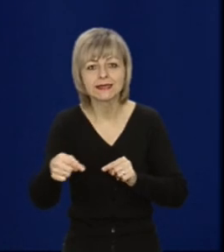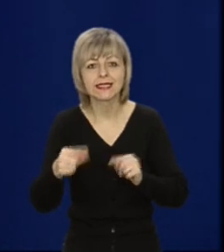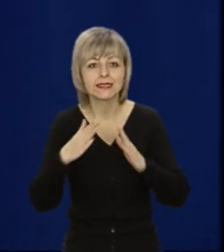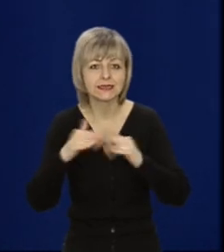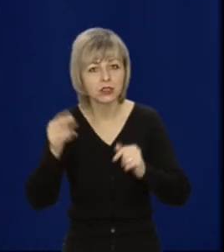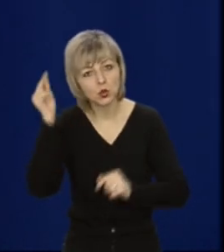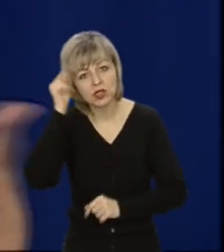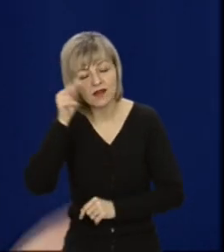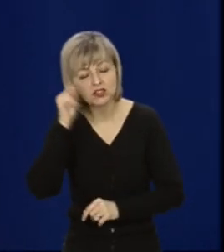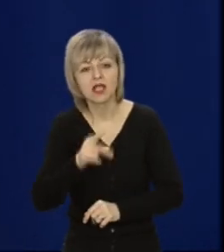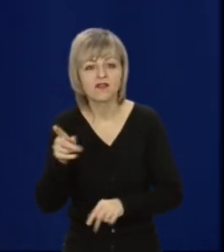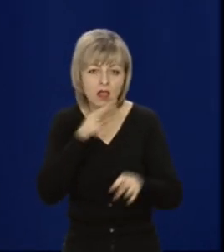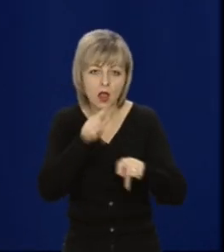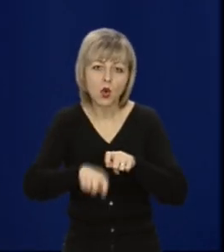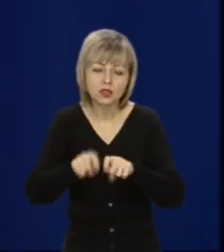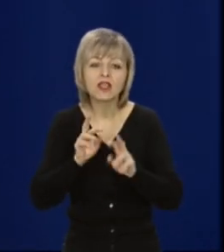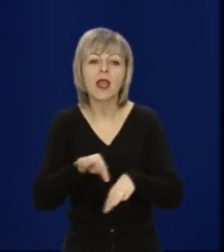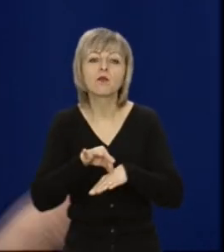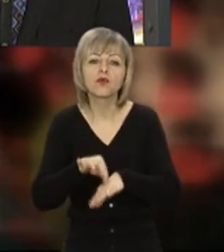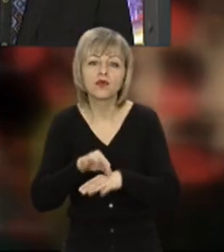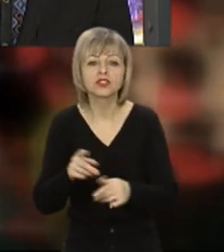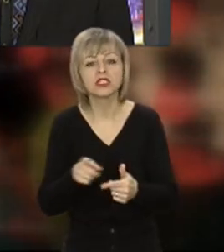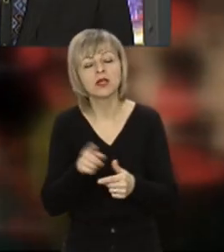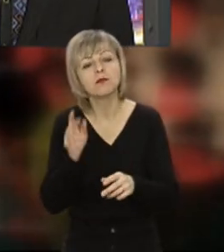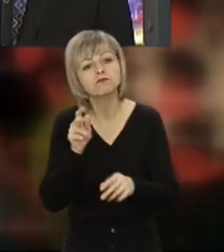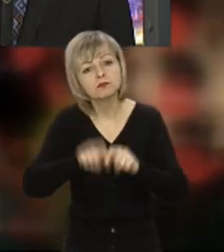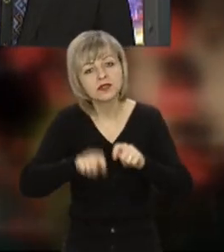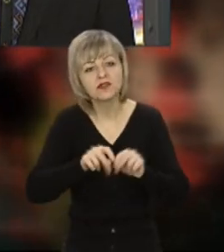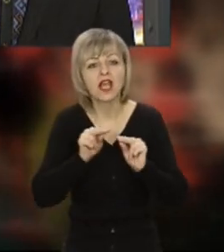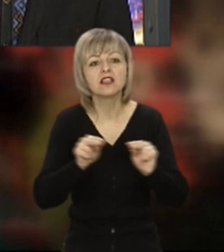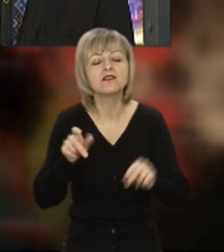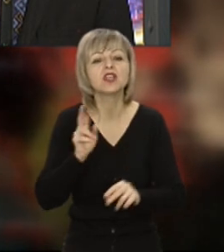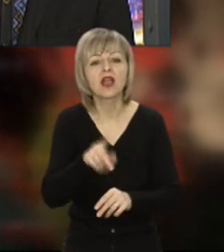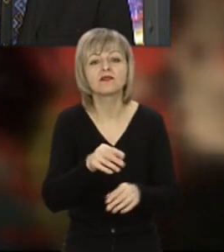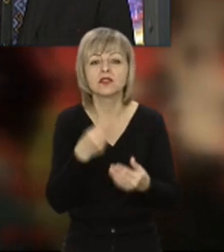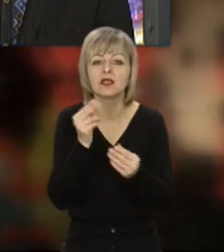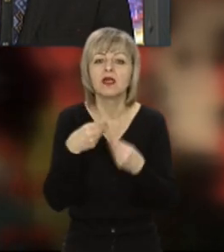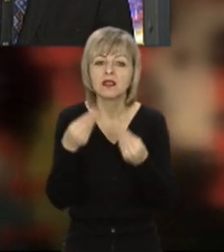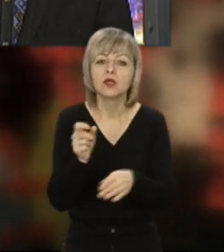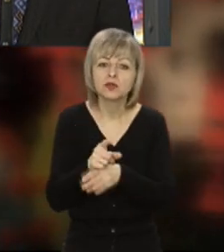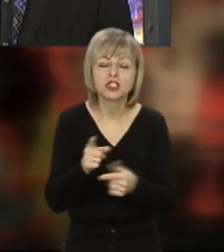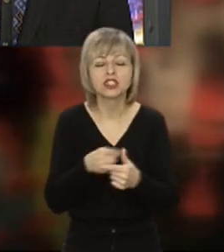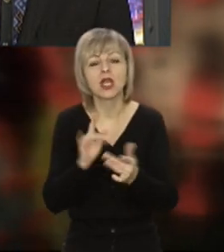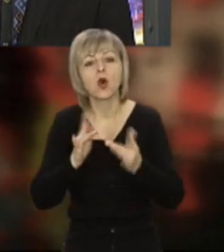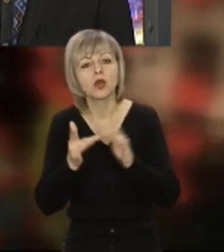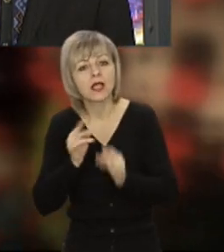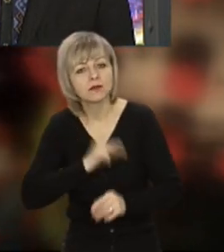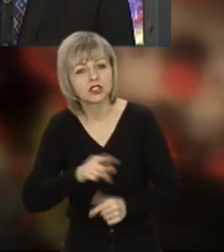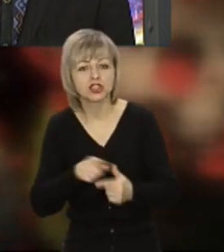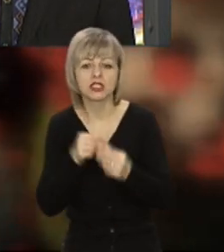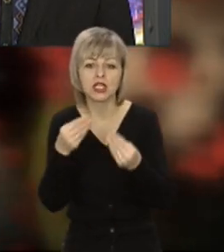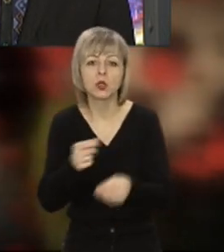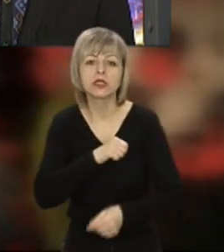контролюєте, власне, як воно відбувається? Чи перевіряєте вчителів, як вони викладають матеріали? Чи виходять вони онлайн? Чи дають лише